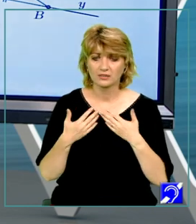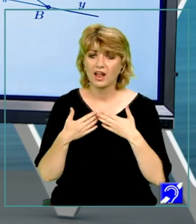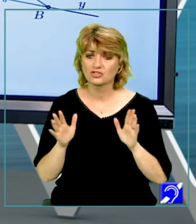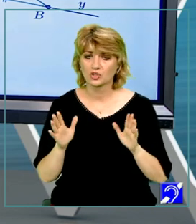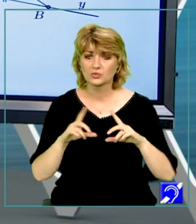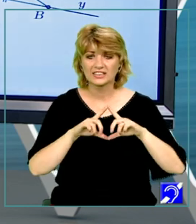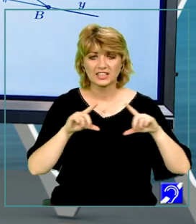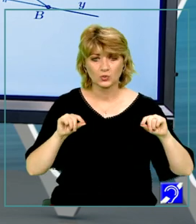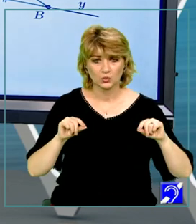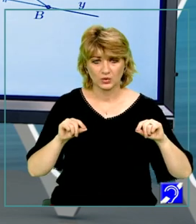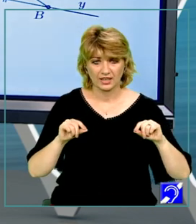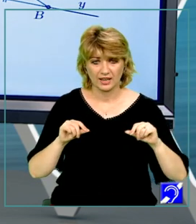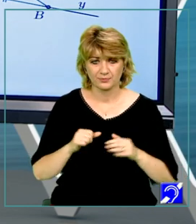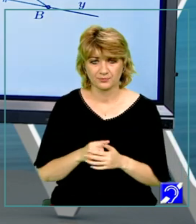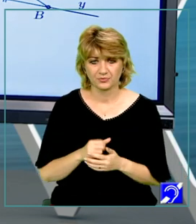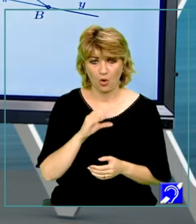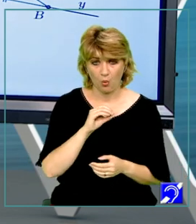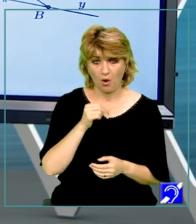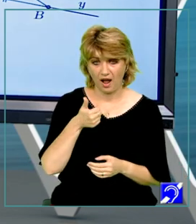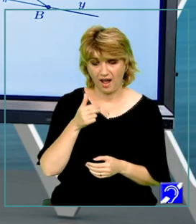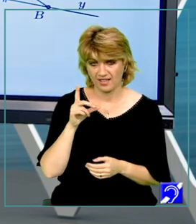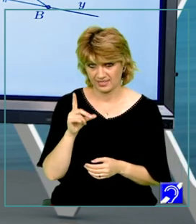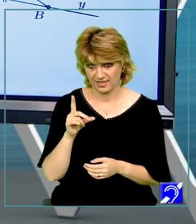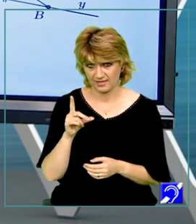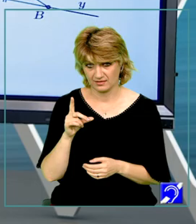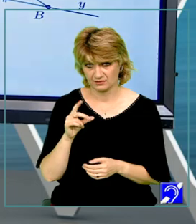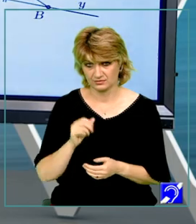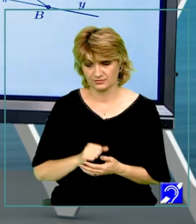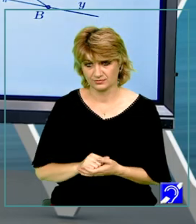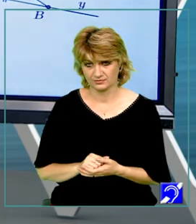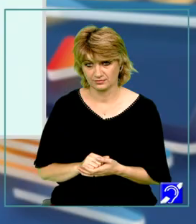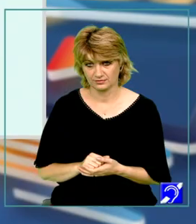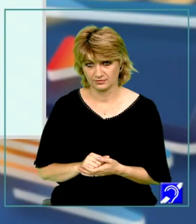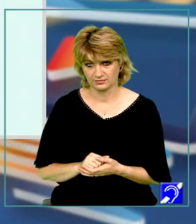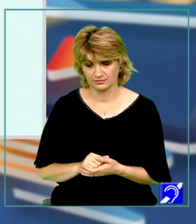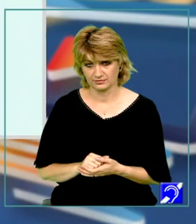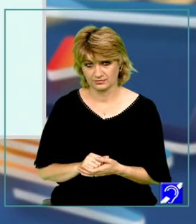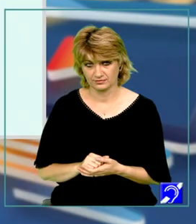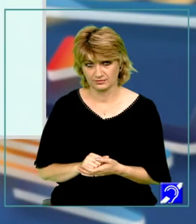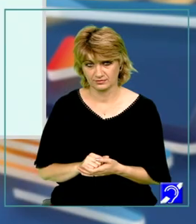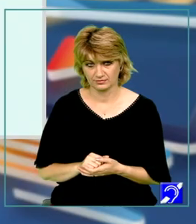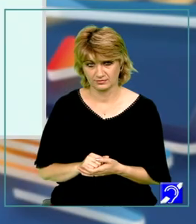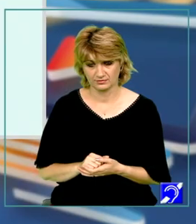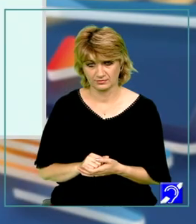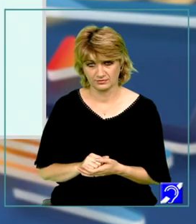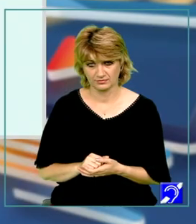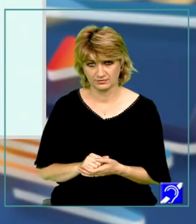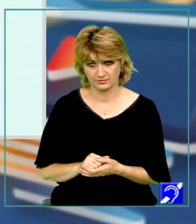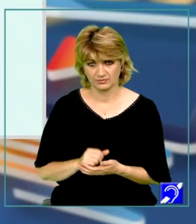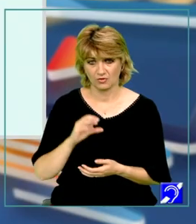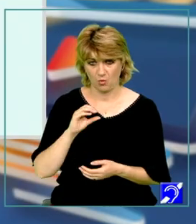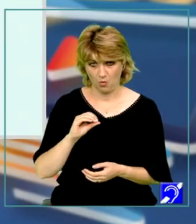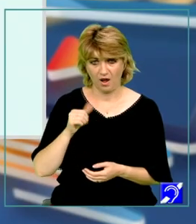triunghiurile O, A, D, deci triunghiurile O,